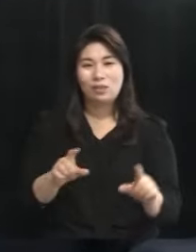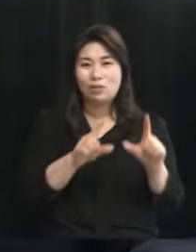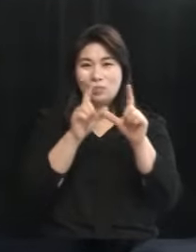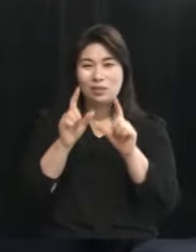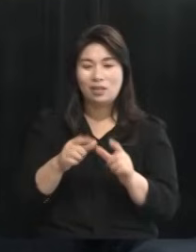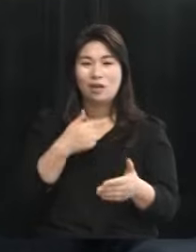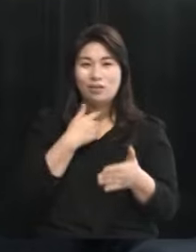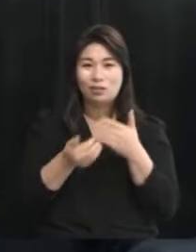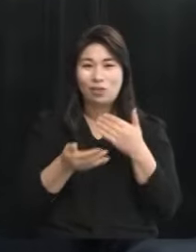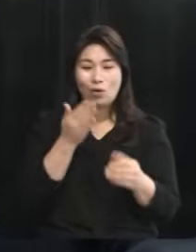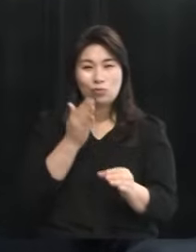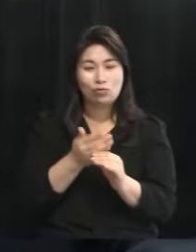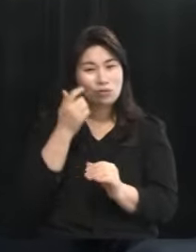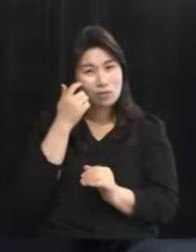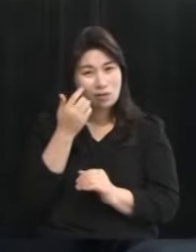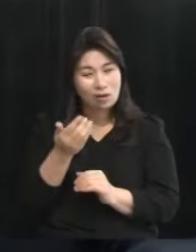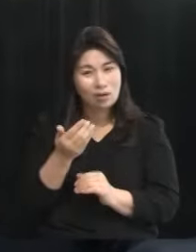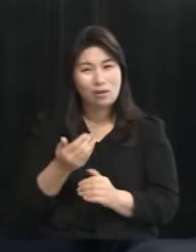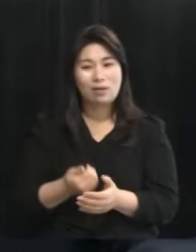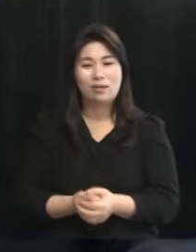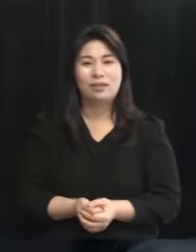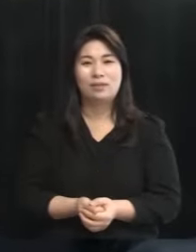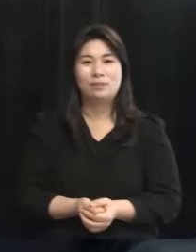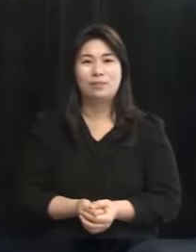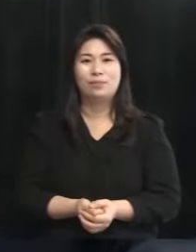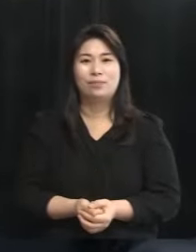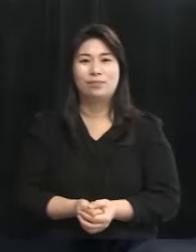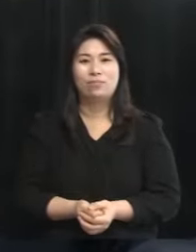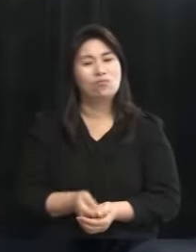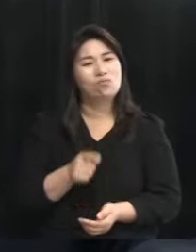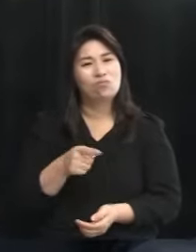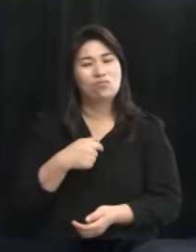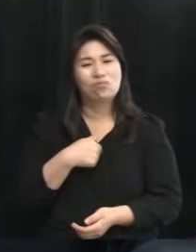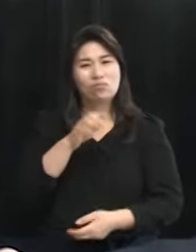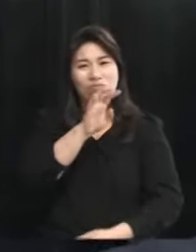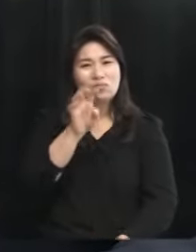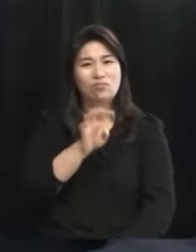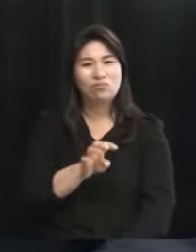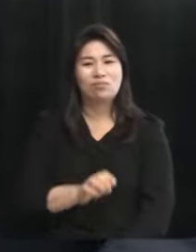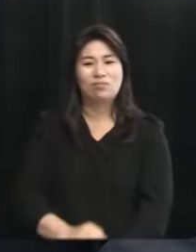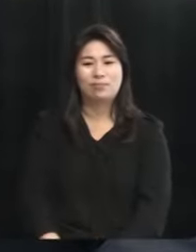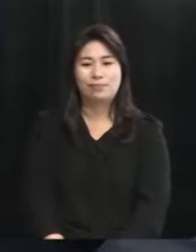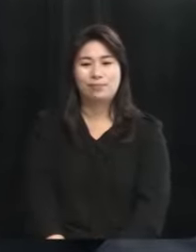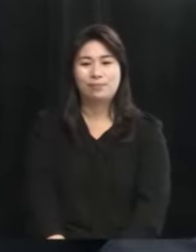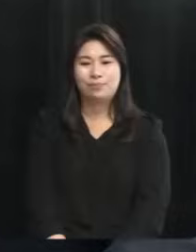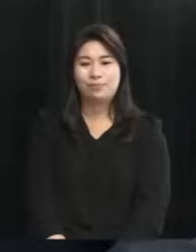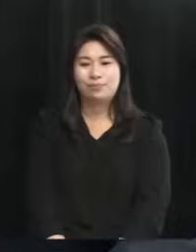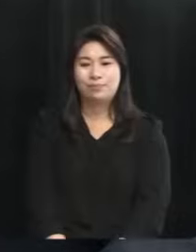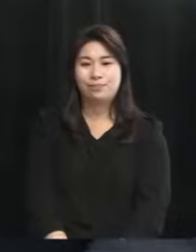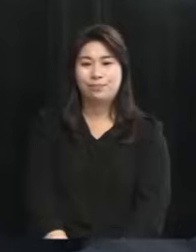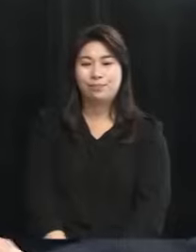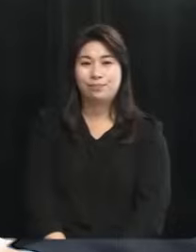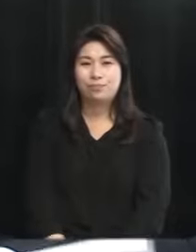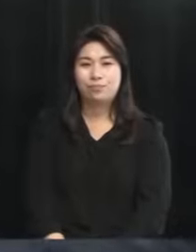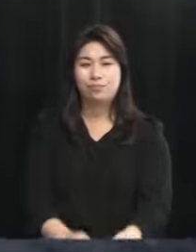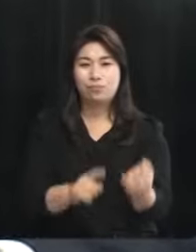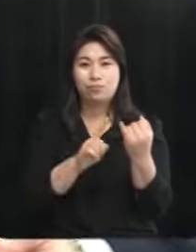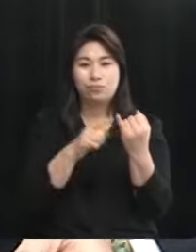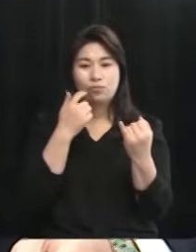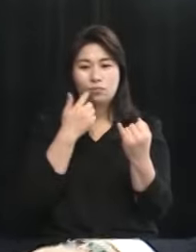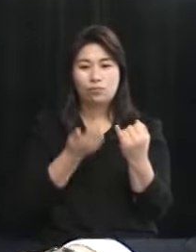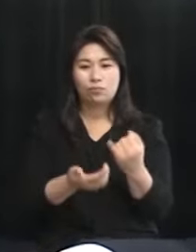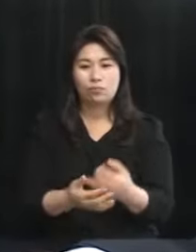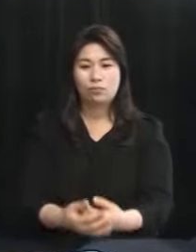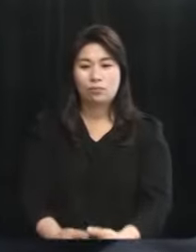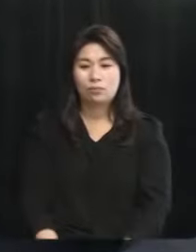모르겠지만 저는 이 부분에 대해서 상당한 의문을 품지 않을 수 없습니다 우리 강순아 후보님께 여쭙겠습니다